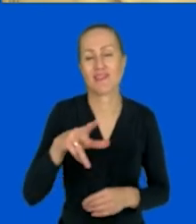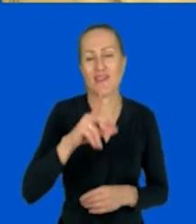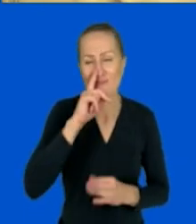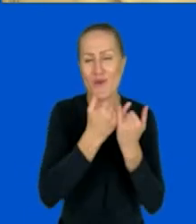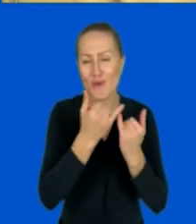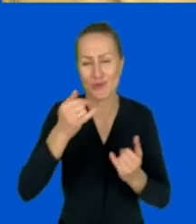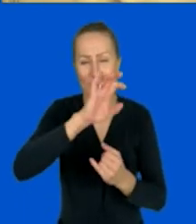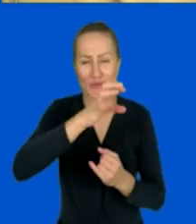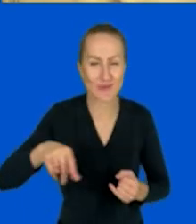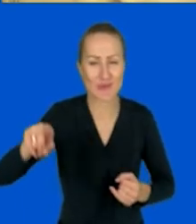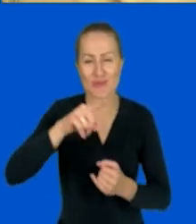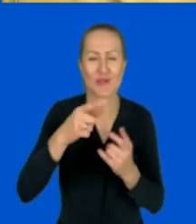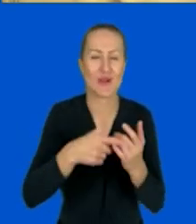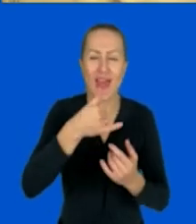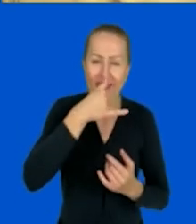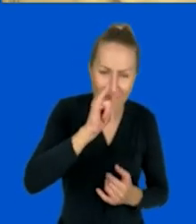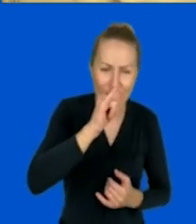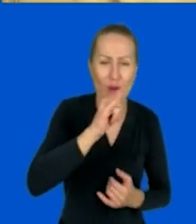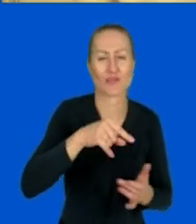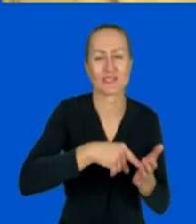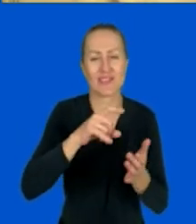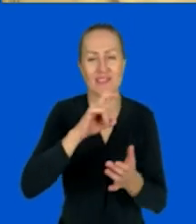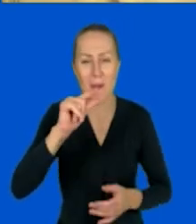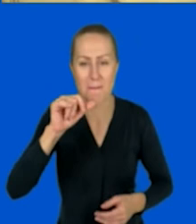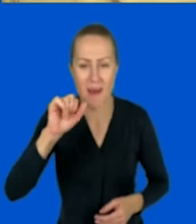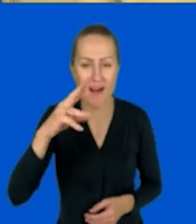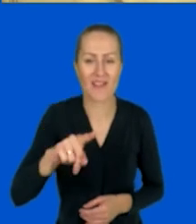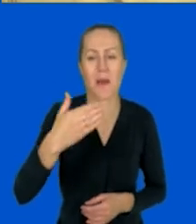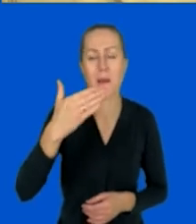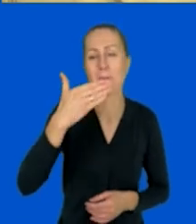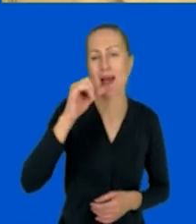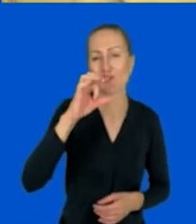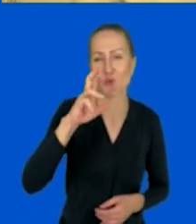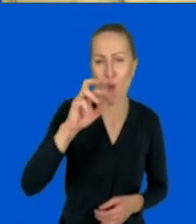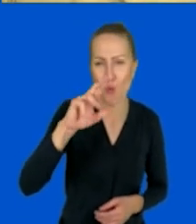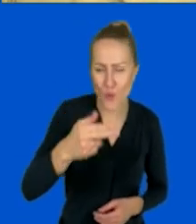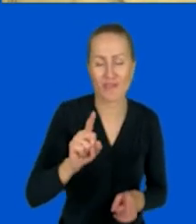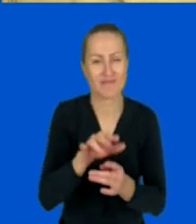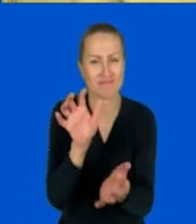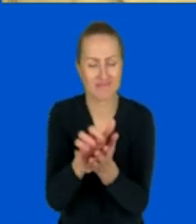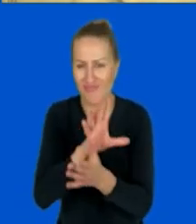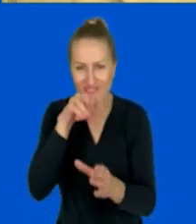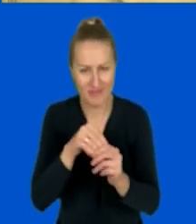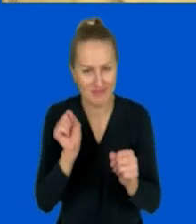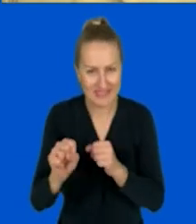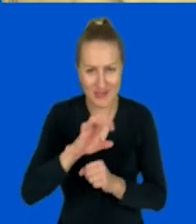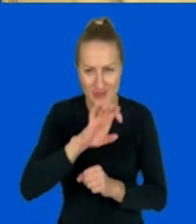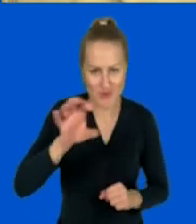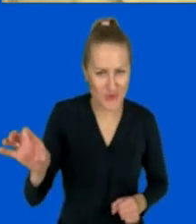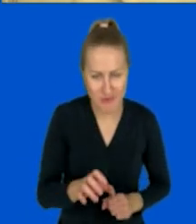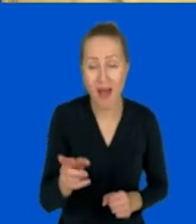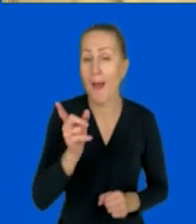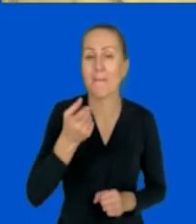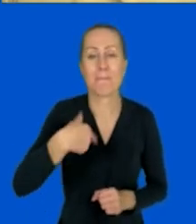nosorowców, leopardów, jednorożców, maskonurów, aligatorów. No i teraz, okej, my będąc online,